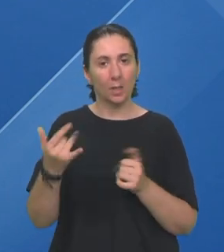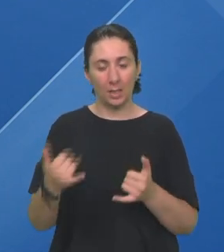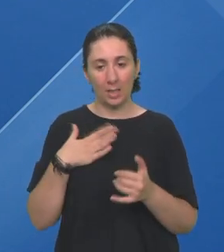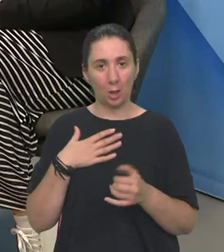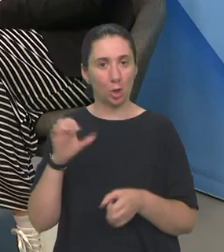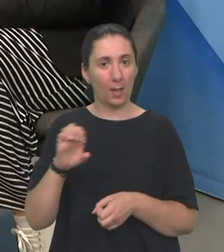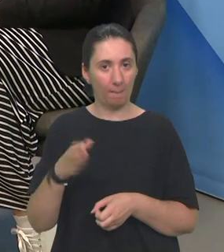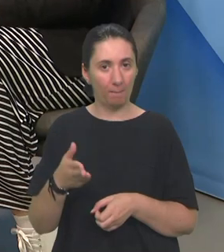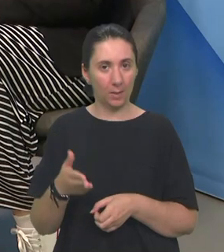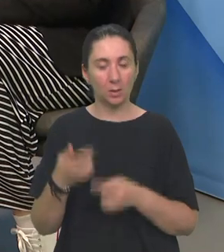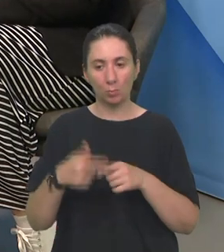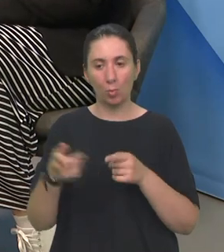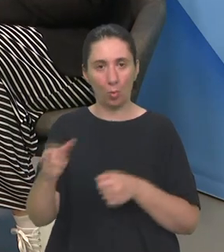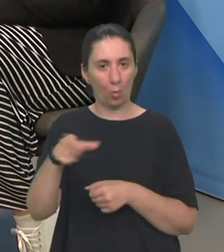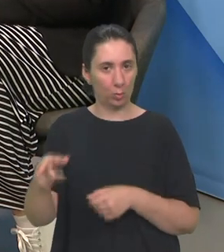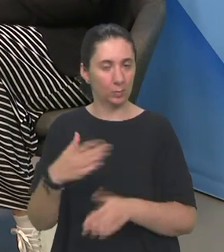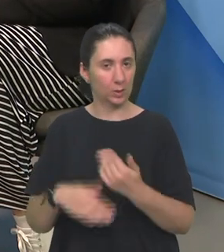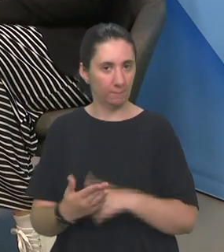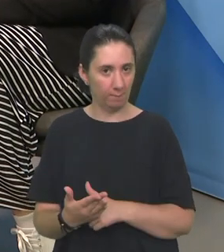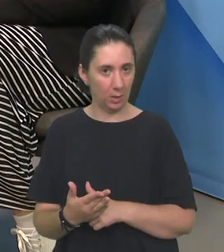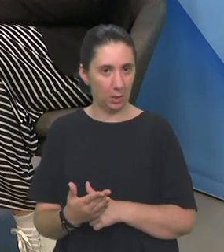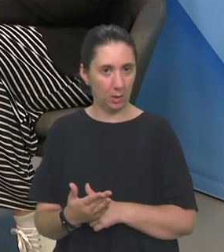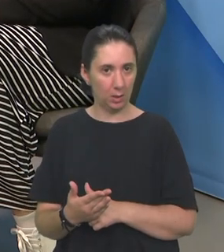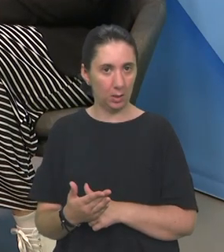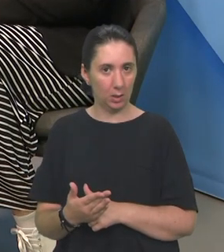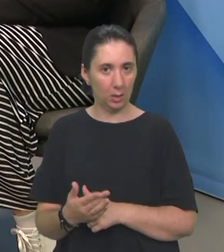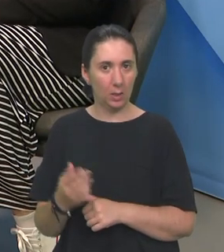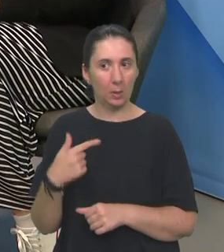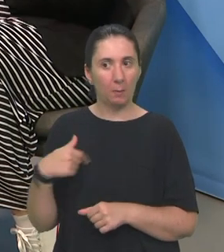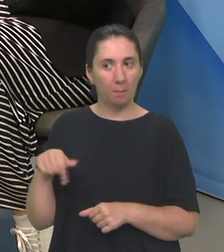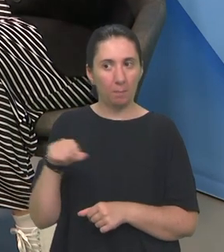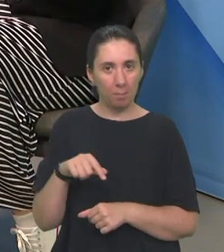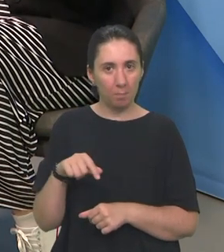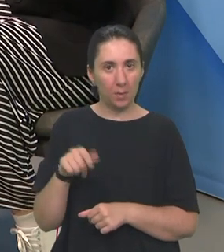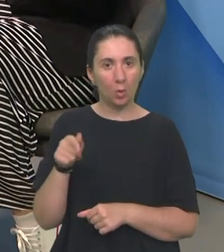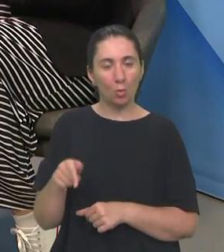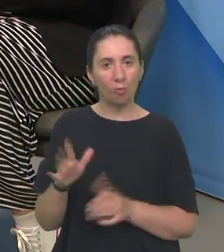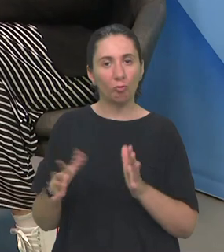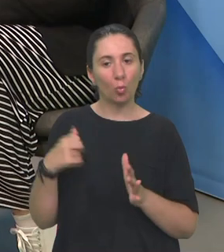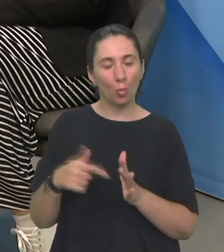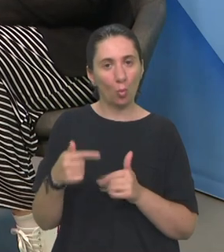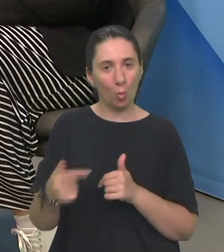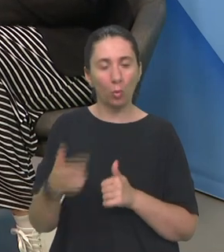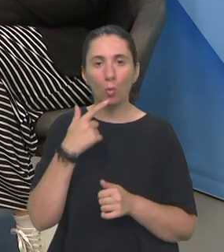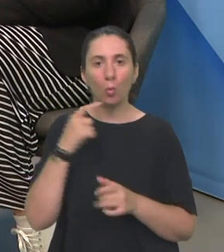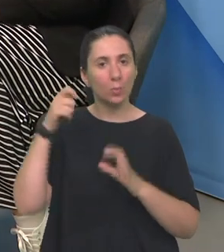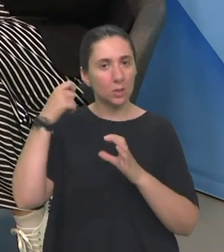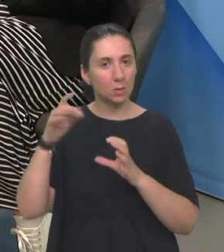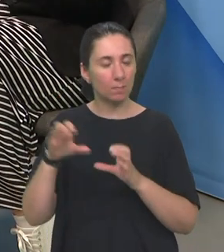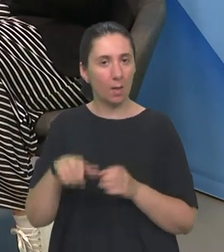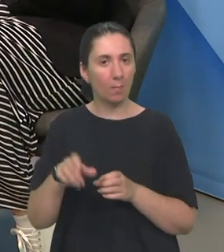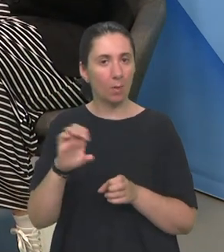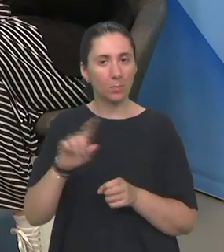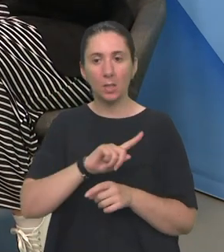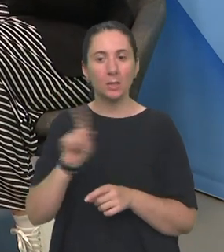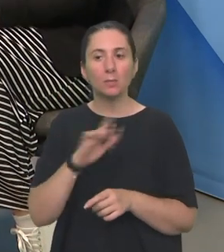da je naša emisija posvećena osobama sa invaliditetom Mi zapravo u ovih nekoliko godina koliko snimamo emisije nismo